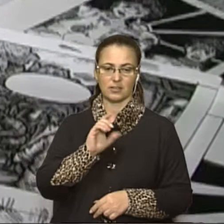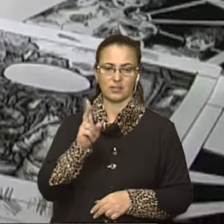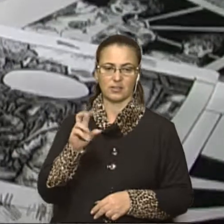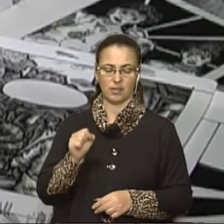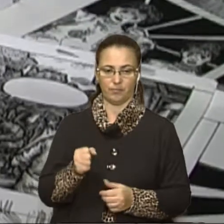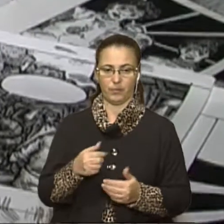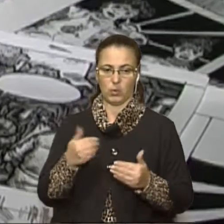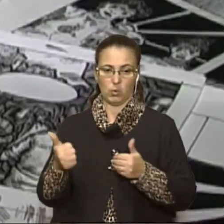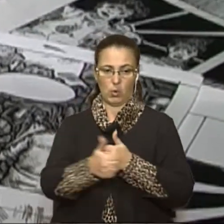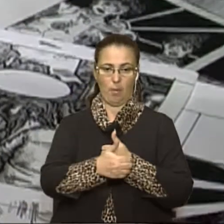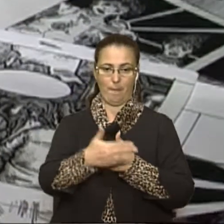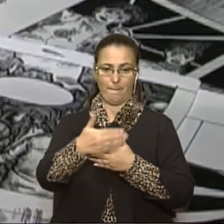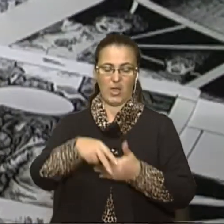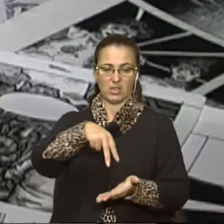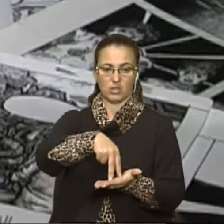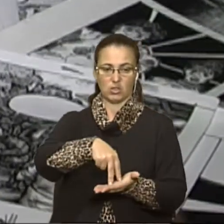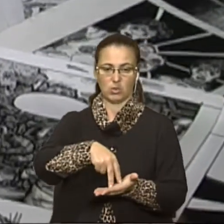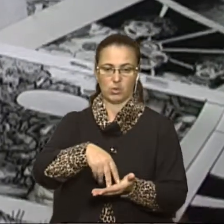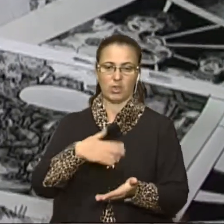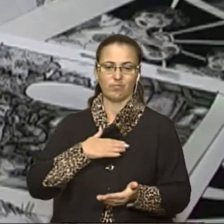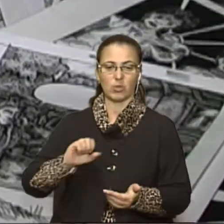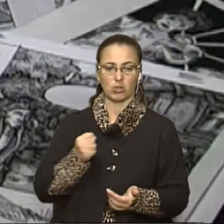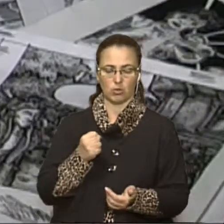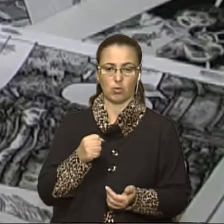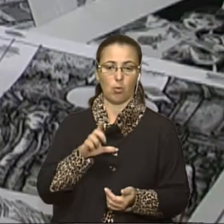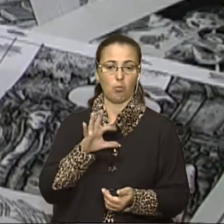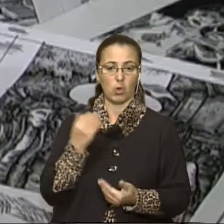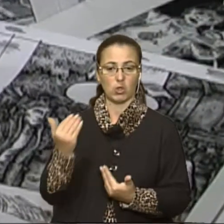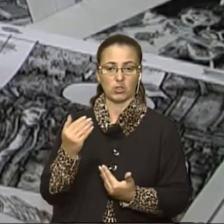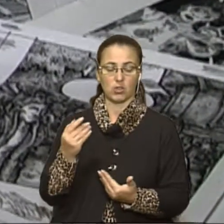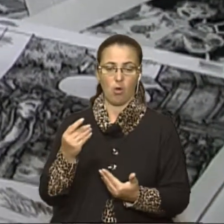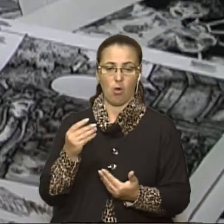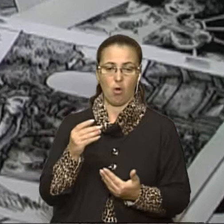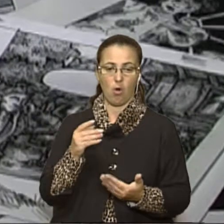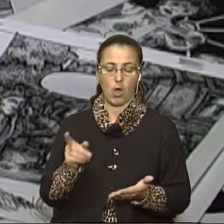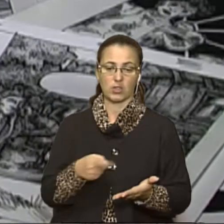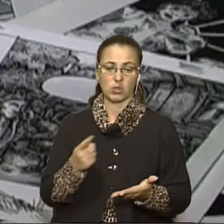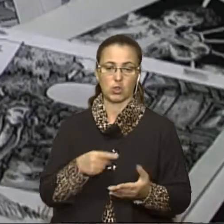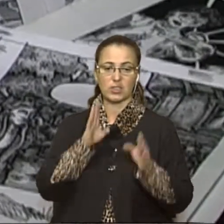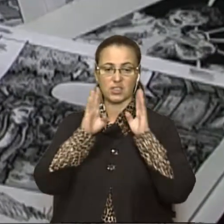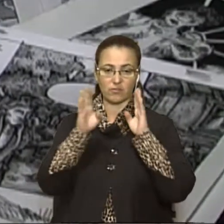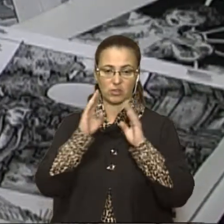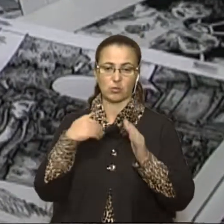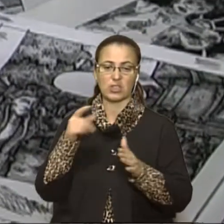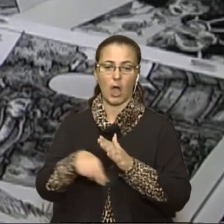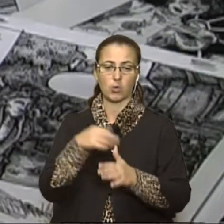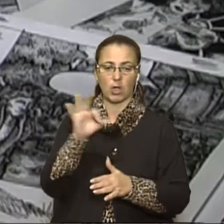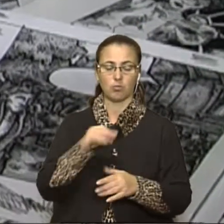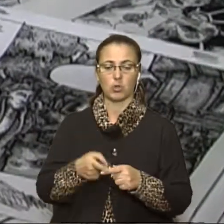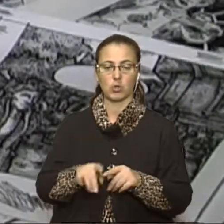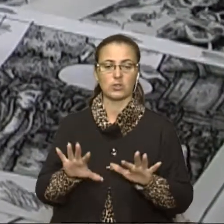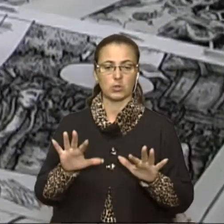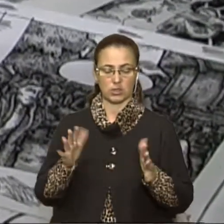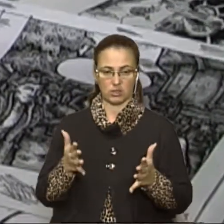стоїть Богдан Кордоба, тому що саме з його сторінки у фейсбуці я дізнався всю цю ситуацію, бачив фотографії, як цей протест